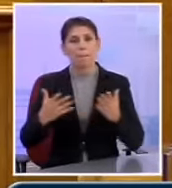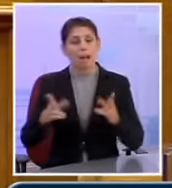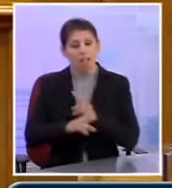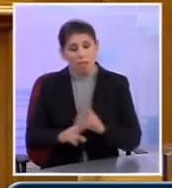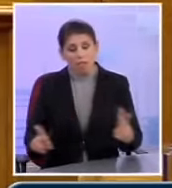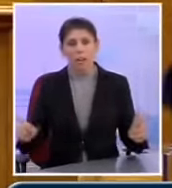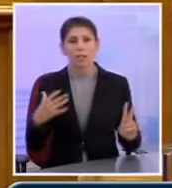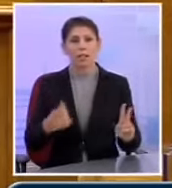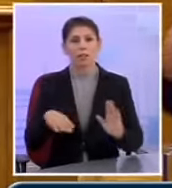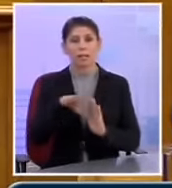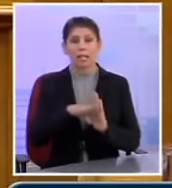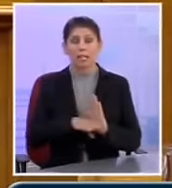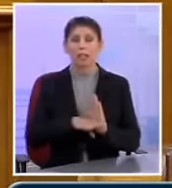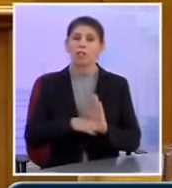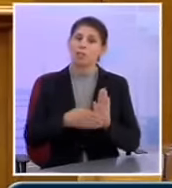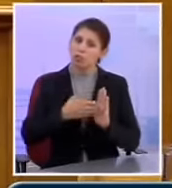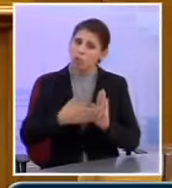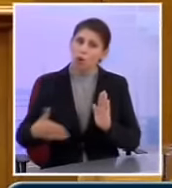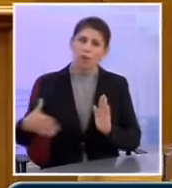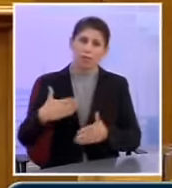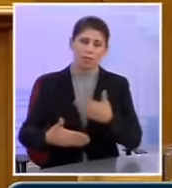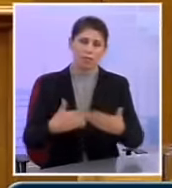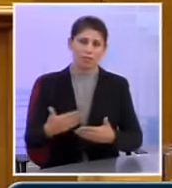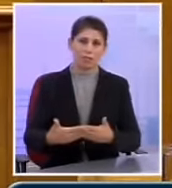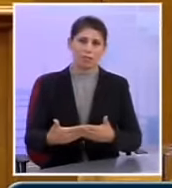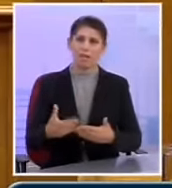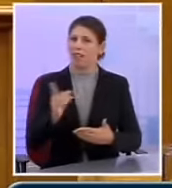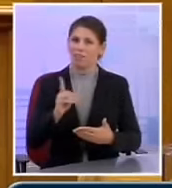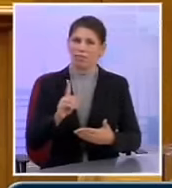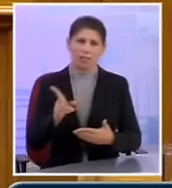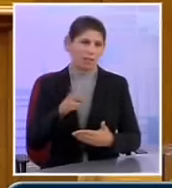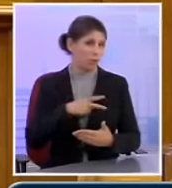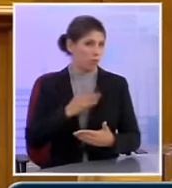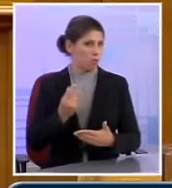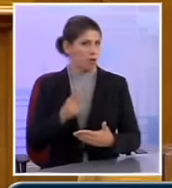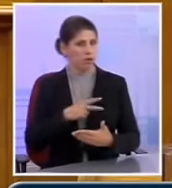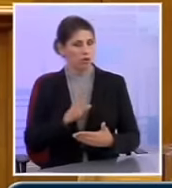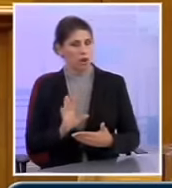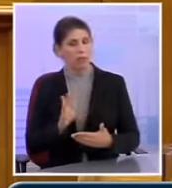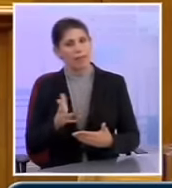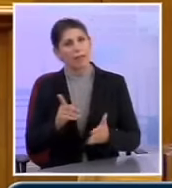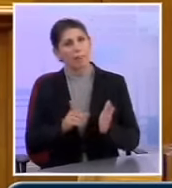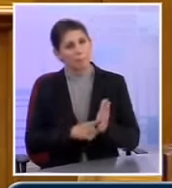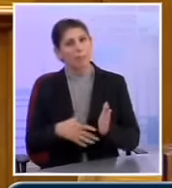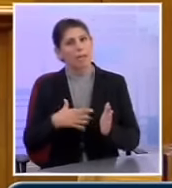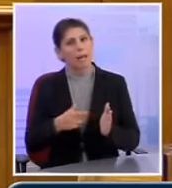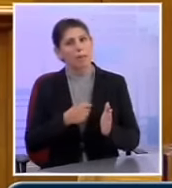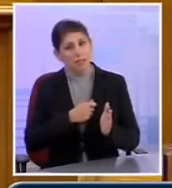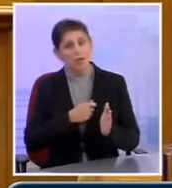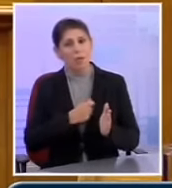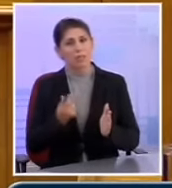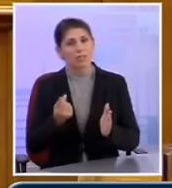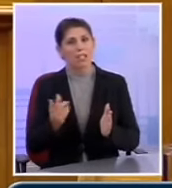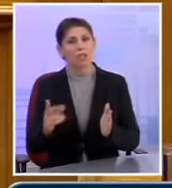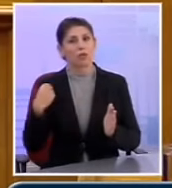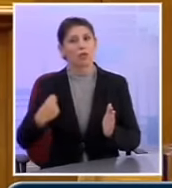να έχουμε κανόνες σε όλες αυτές τις διαδικασίες. Δεν είναι εντελώς σωστό αυτό. Δηλαδή πρέπει να εμπιστεύομαστε και